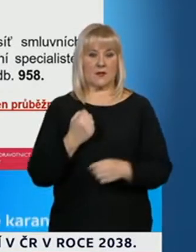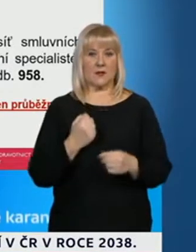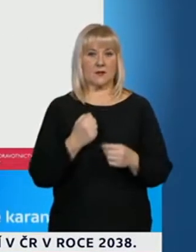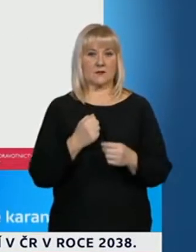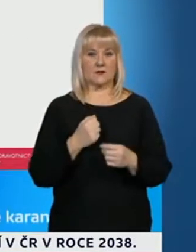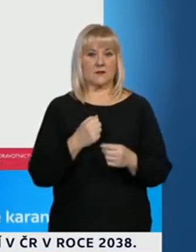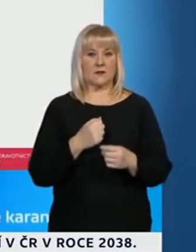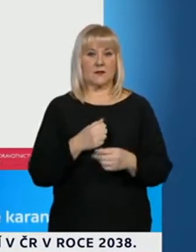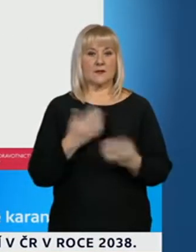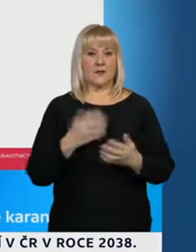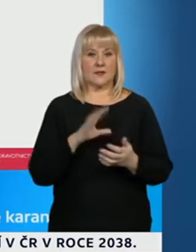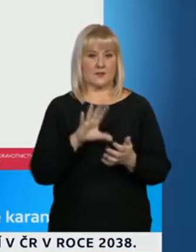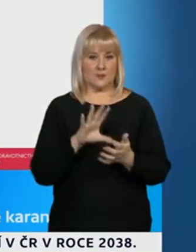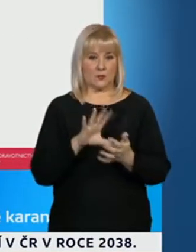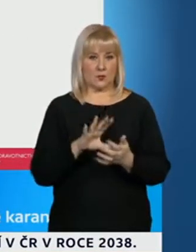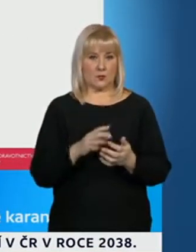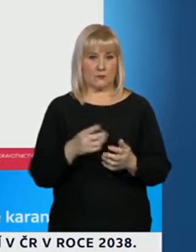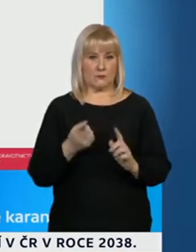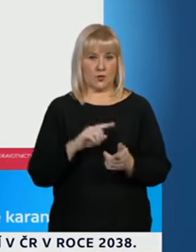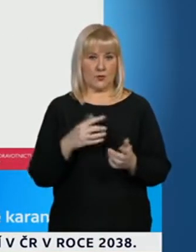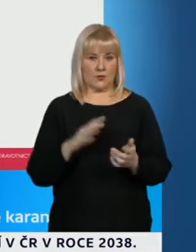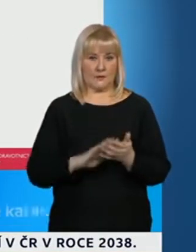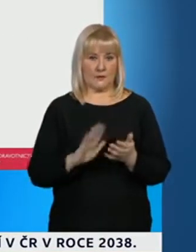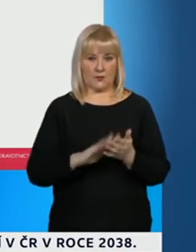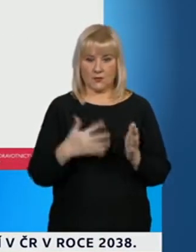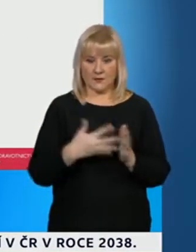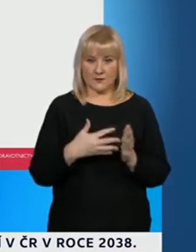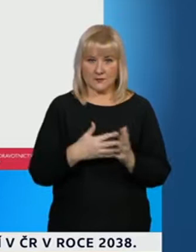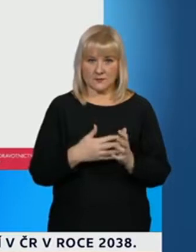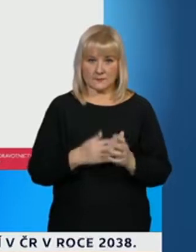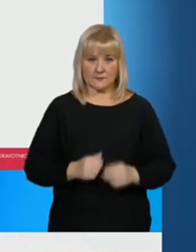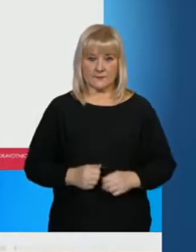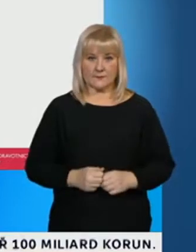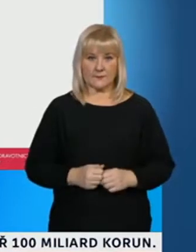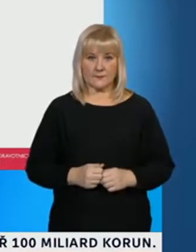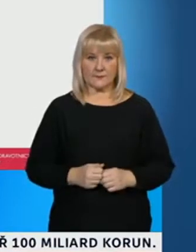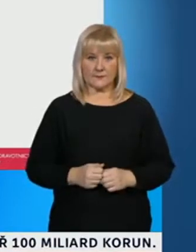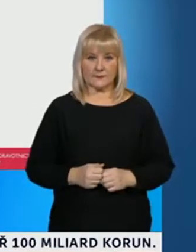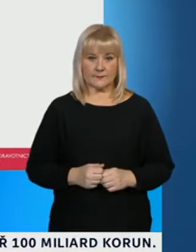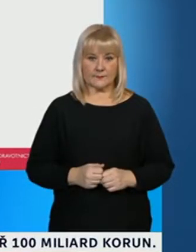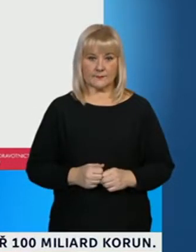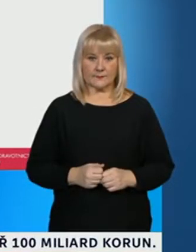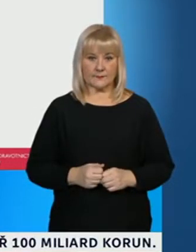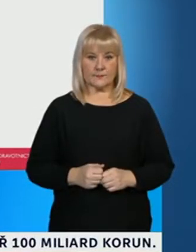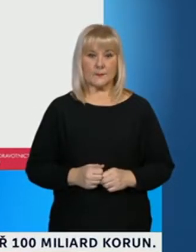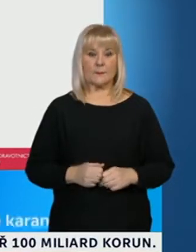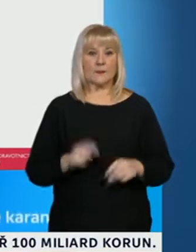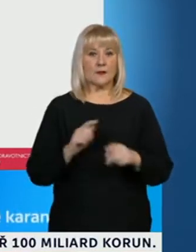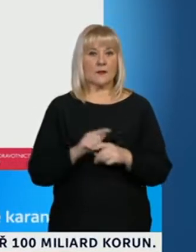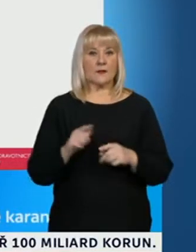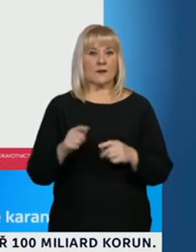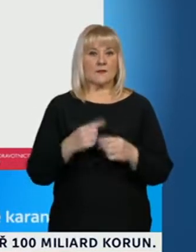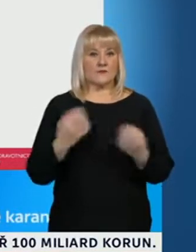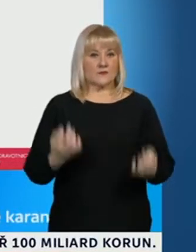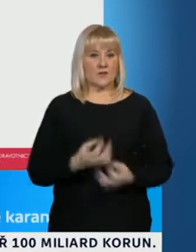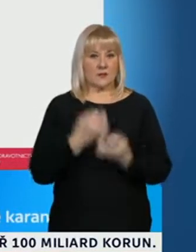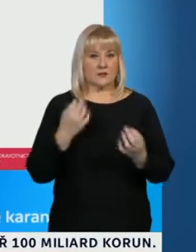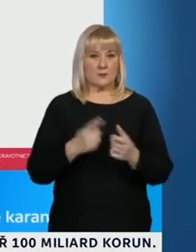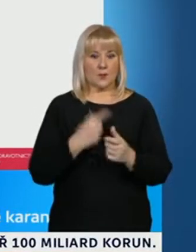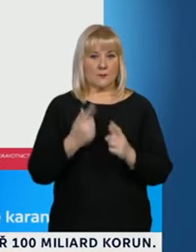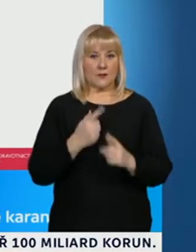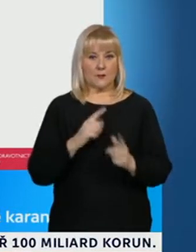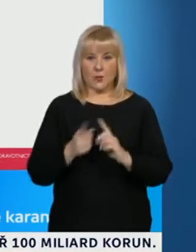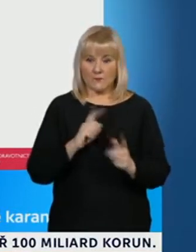další snímek, regionální síť, další snímek. Co se týká podmínek provozu,